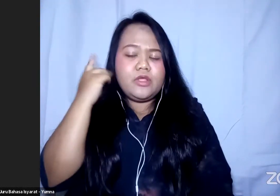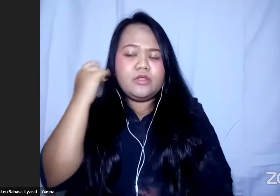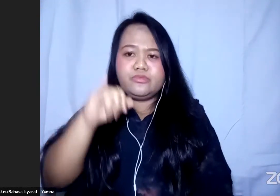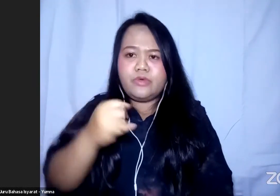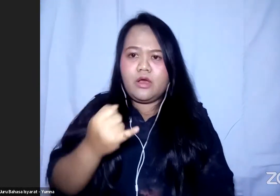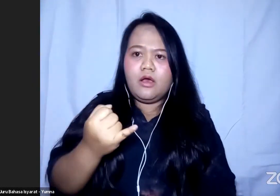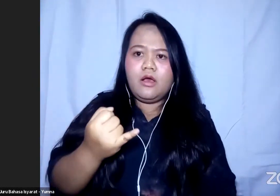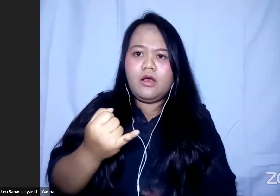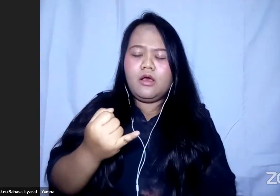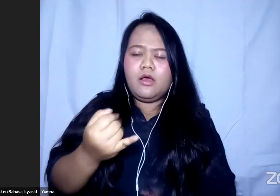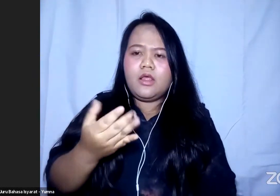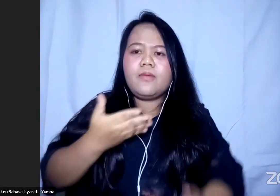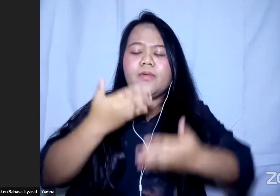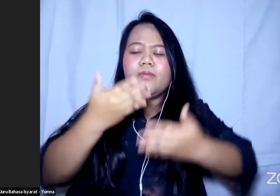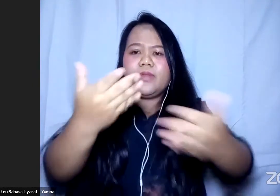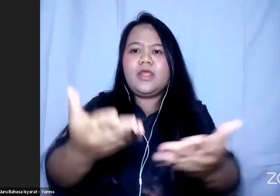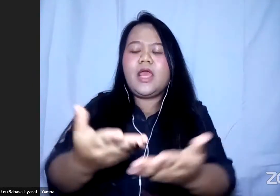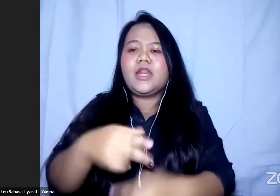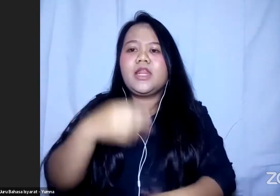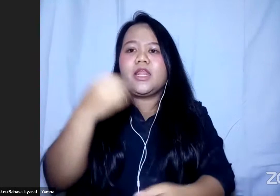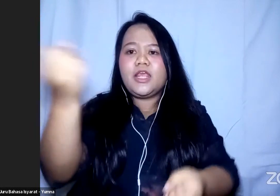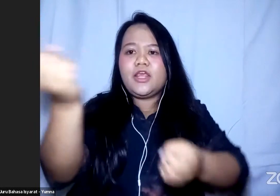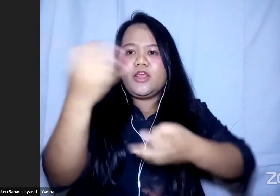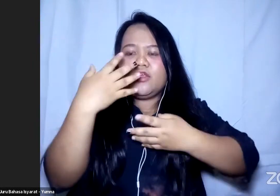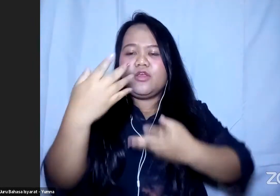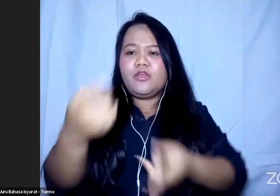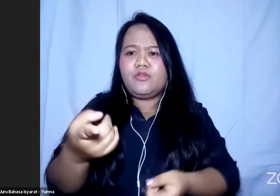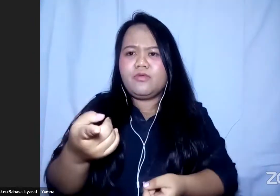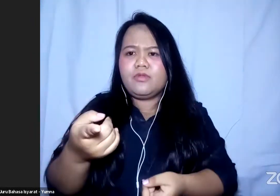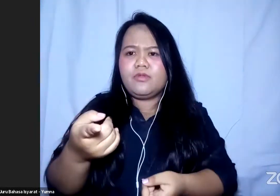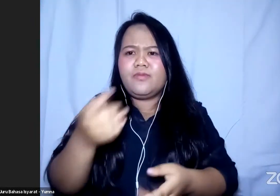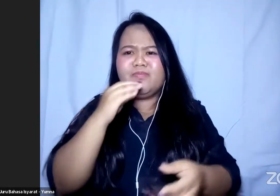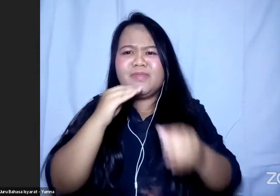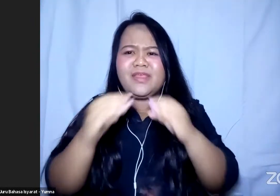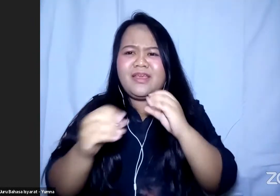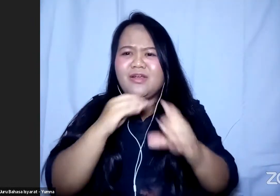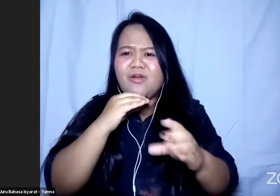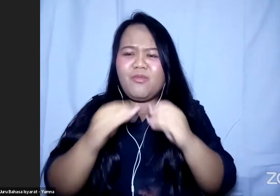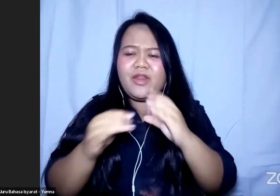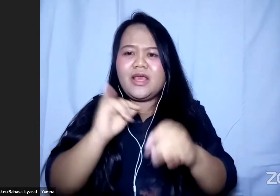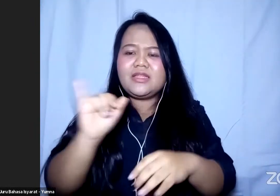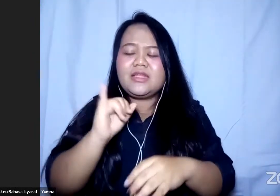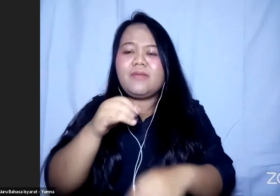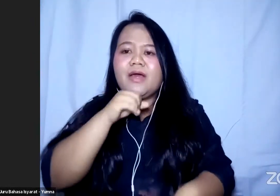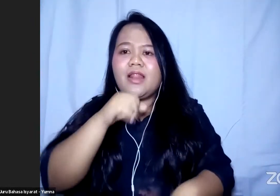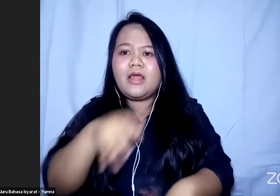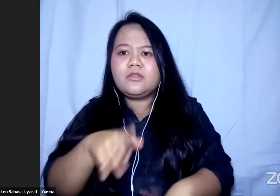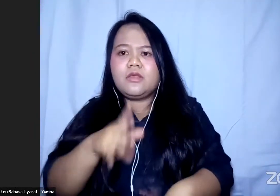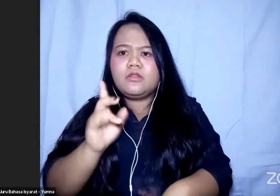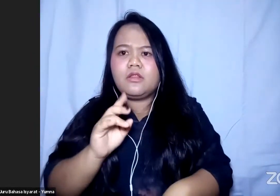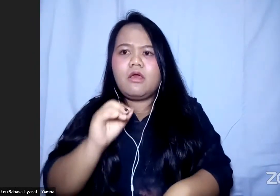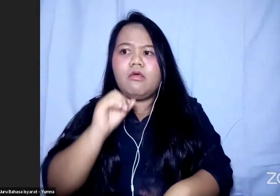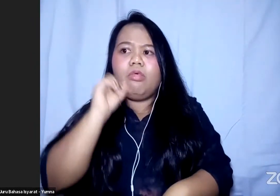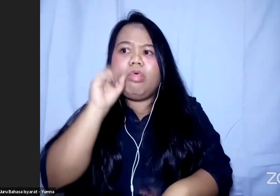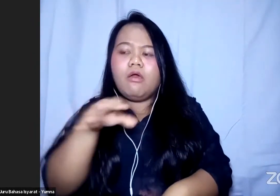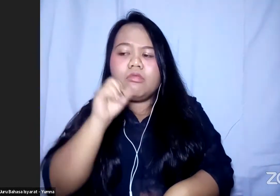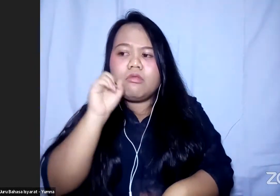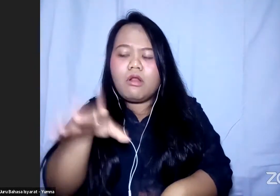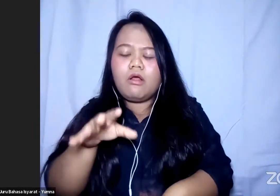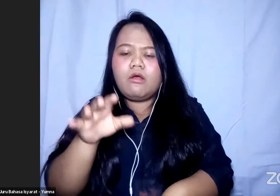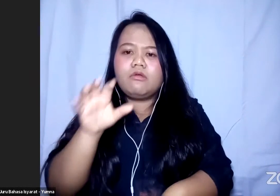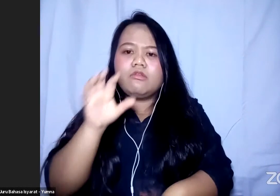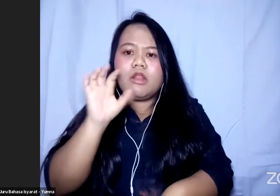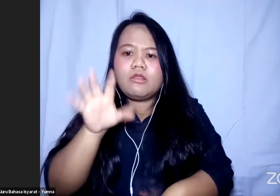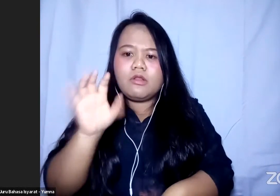memberi informasi itu Berkomunikasi dengan lansia Tidak perlu berteriak Karena kadang